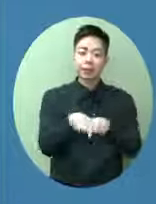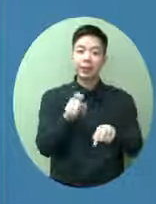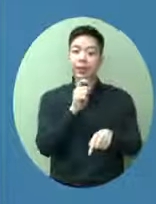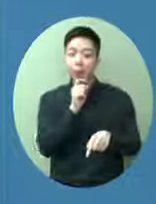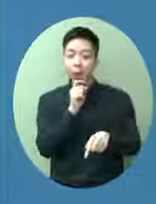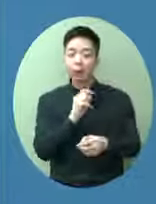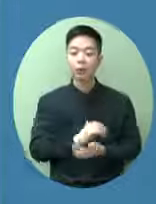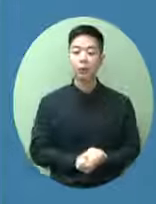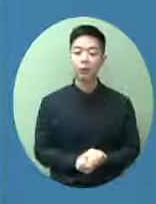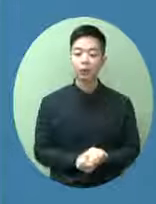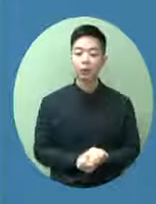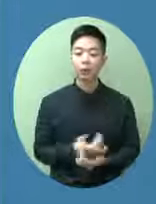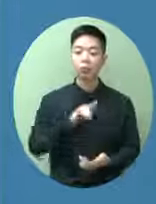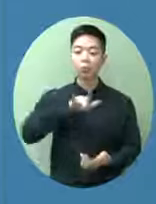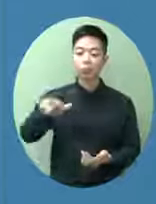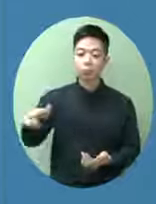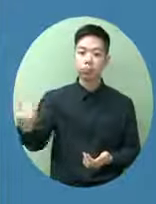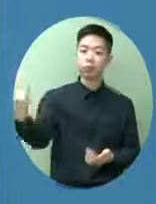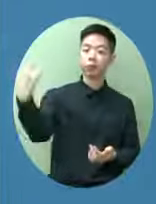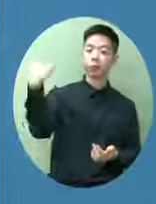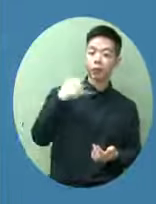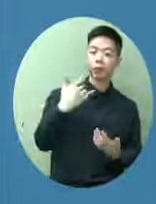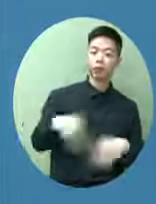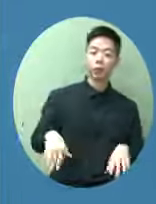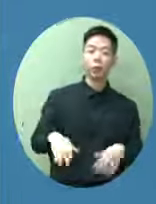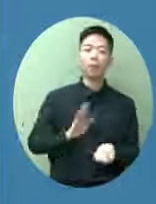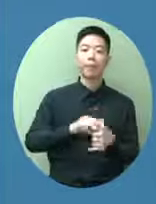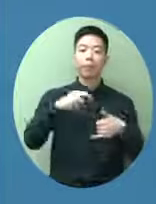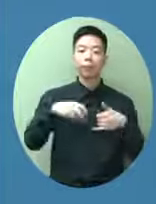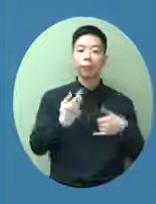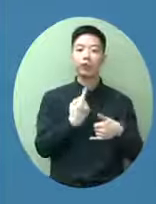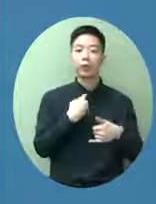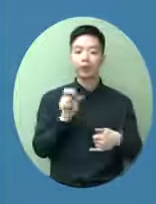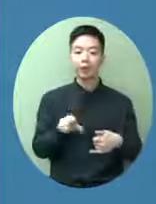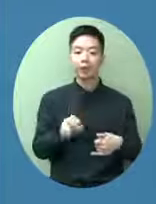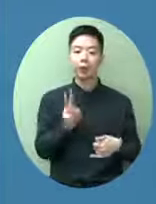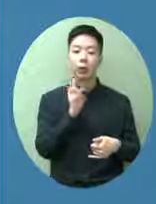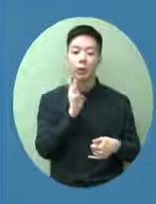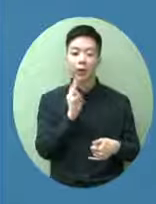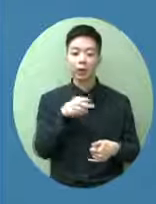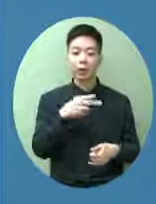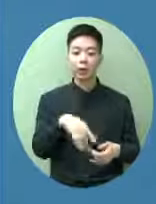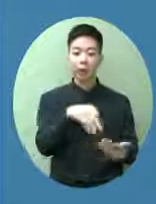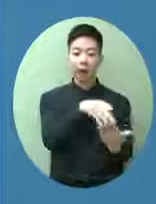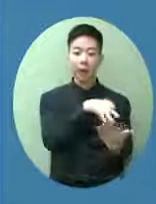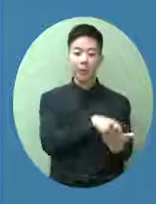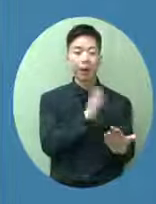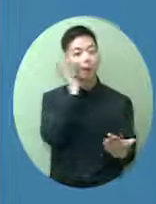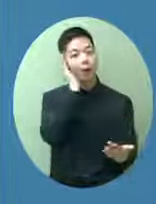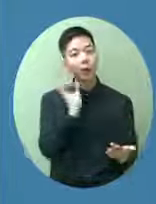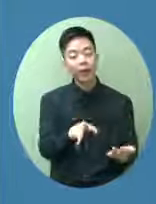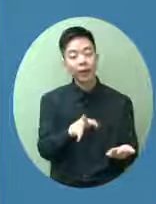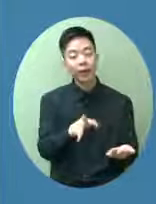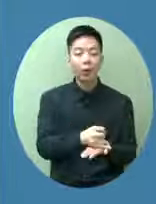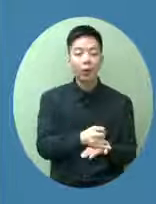仍然是需要一系列的防疫措施包括在一個指定的檢疫設施裡進